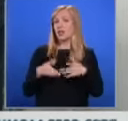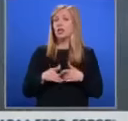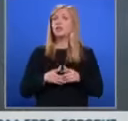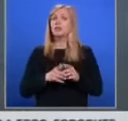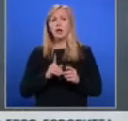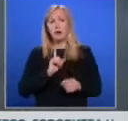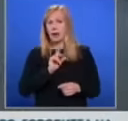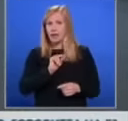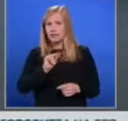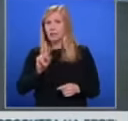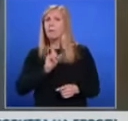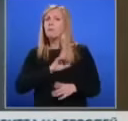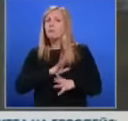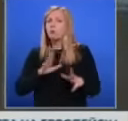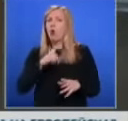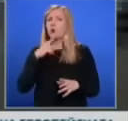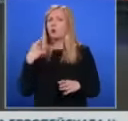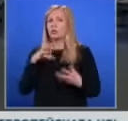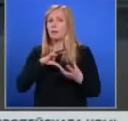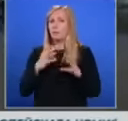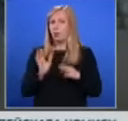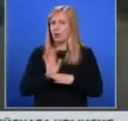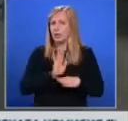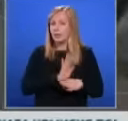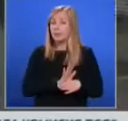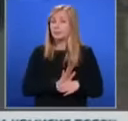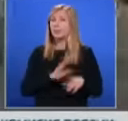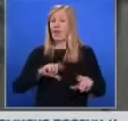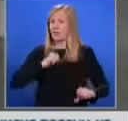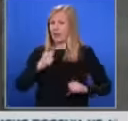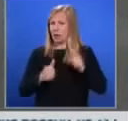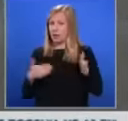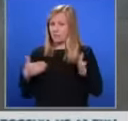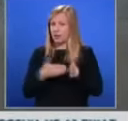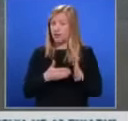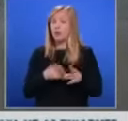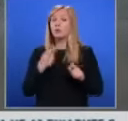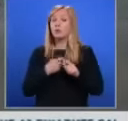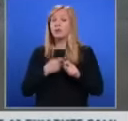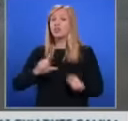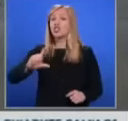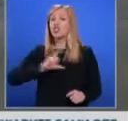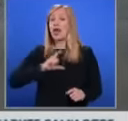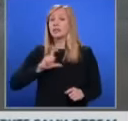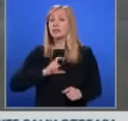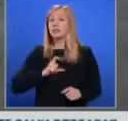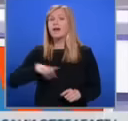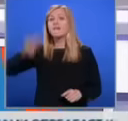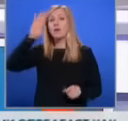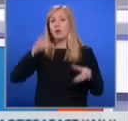руски политици. Сред най-яростните противници на Медуза е и създателя на частната военна групировка – Вагнер.